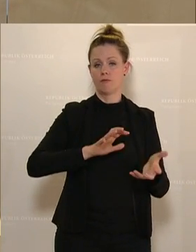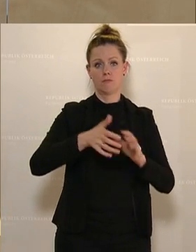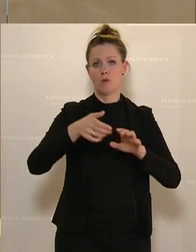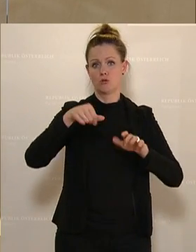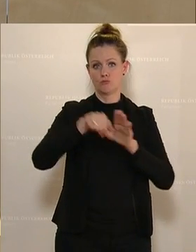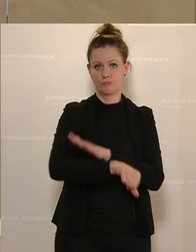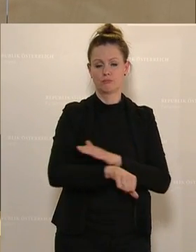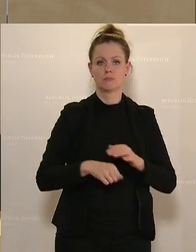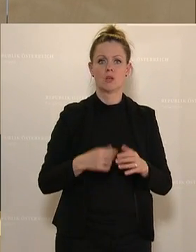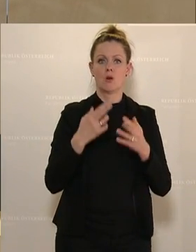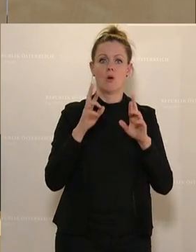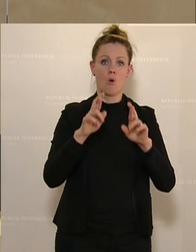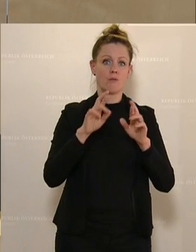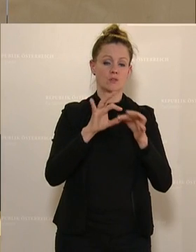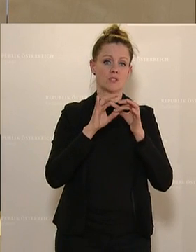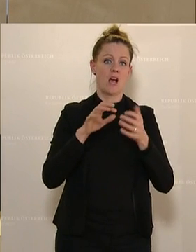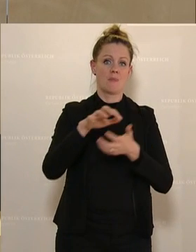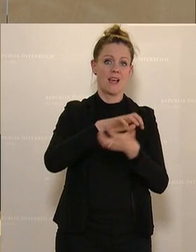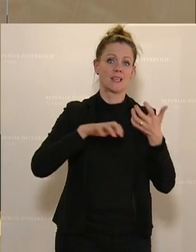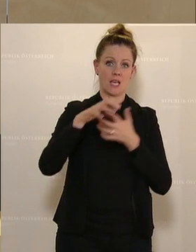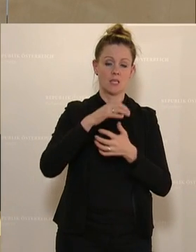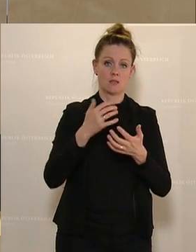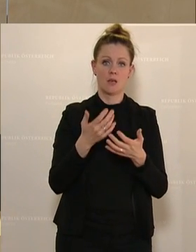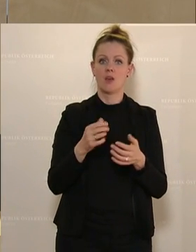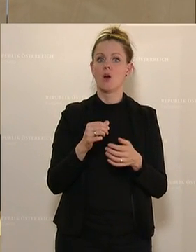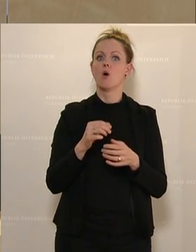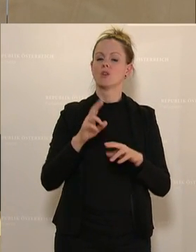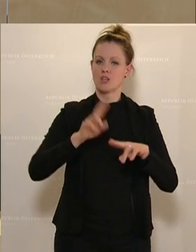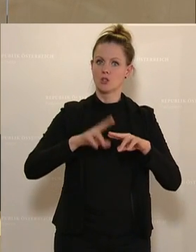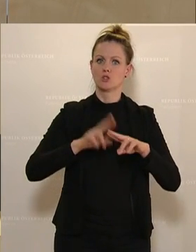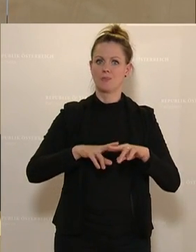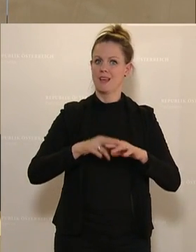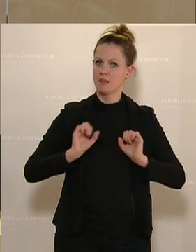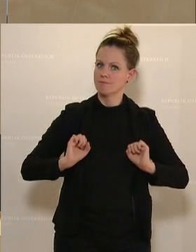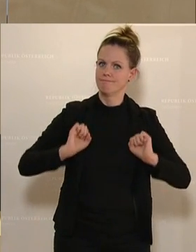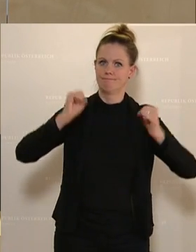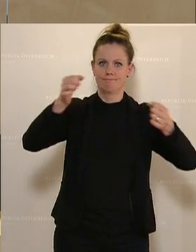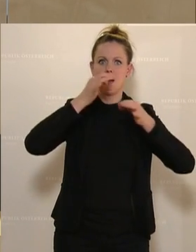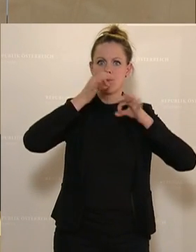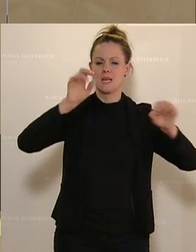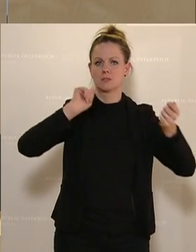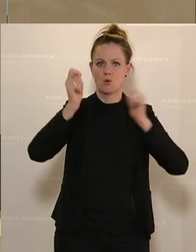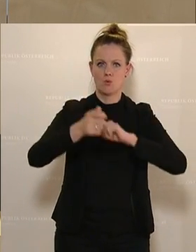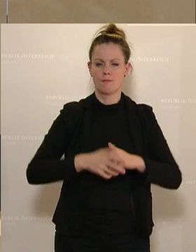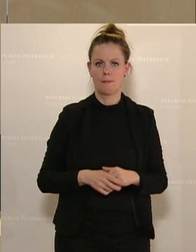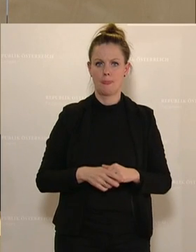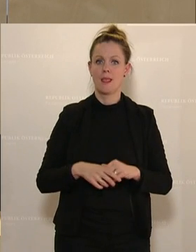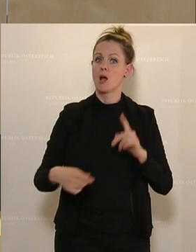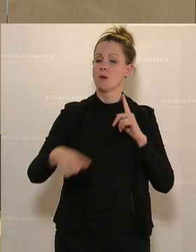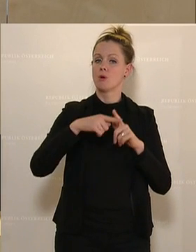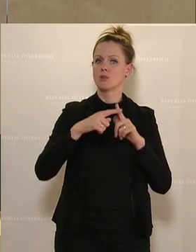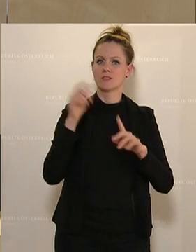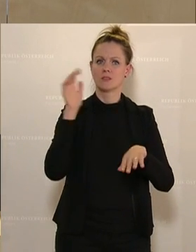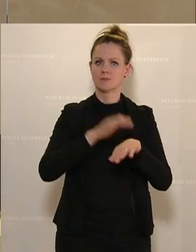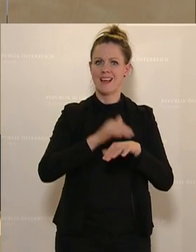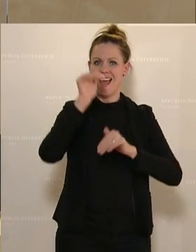das tatsächlich der Krisensituation geschuldet ist und mit voller Energie und Verbesserungen gearbeitet wird. Positiv hervorgehoben wird